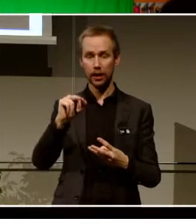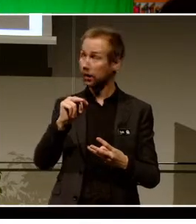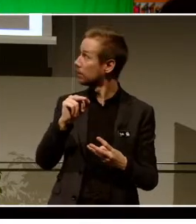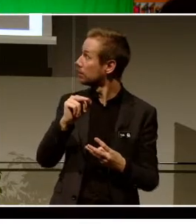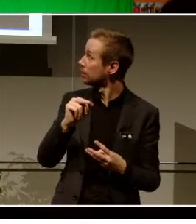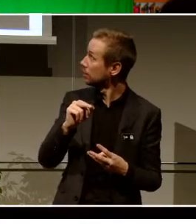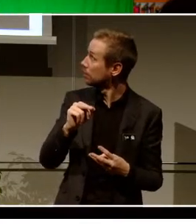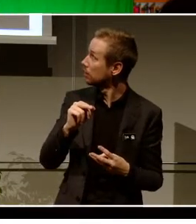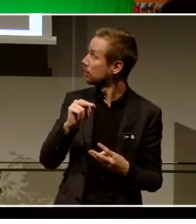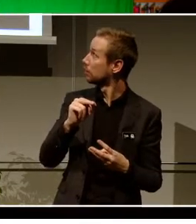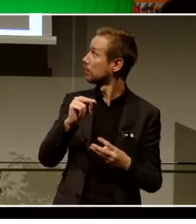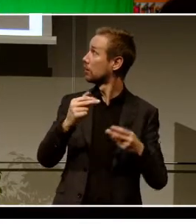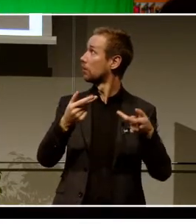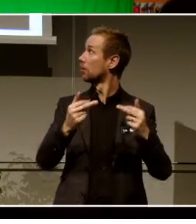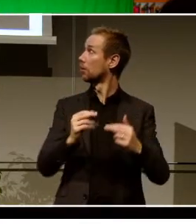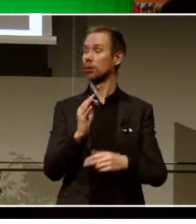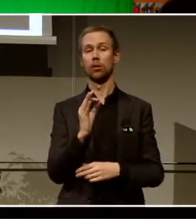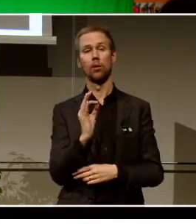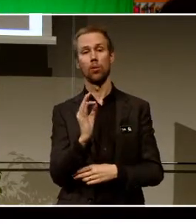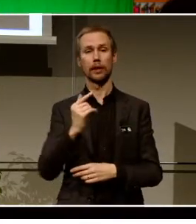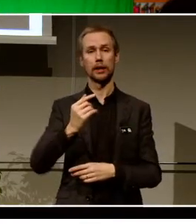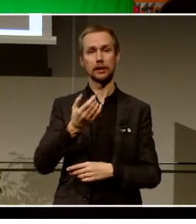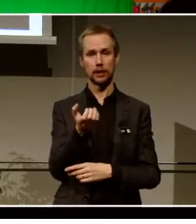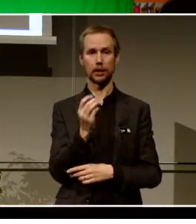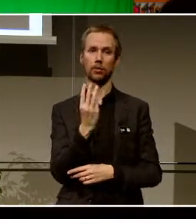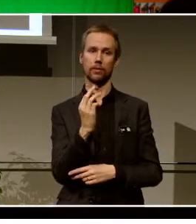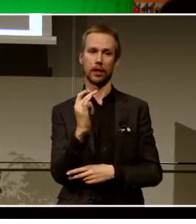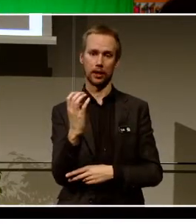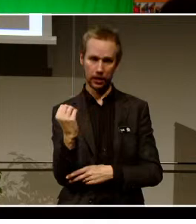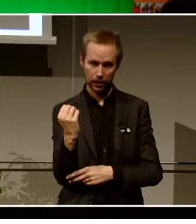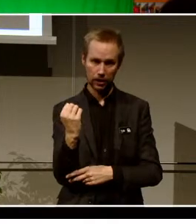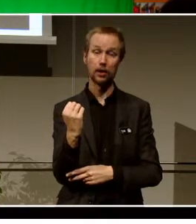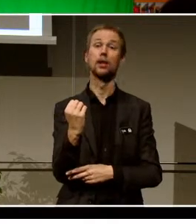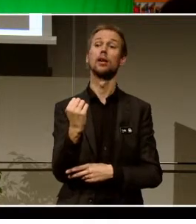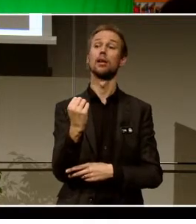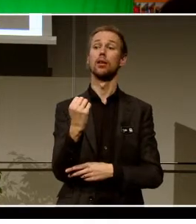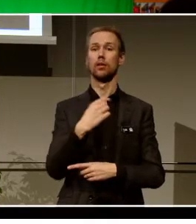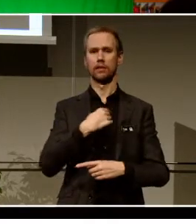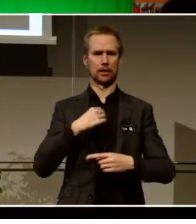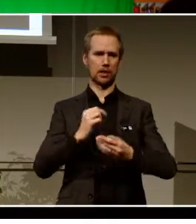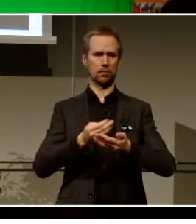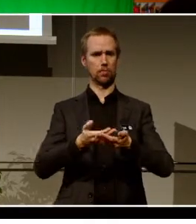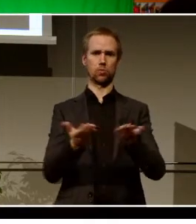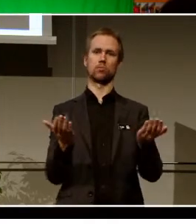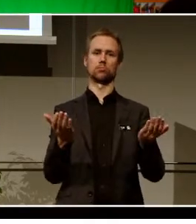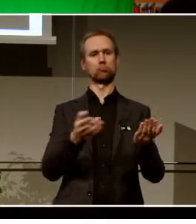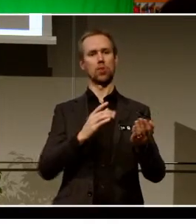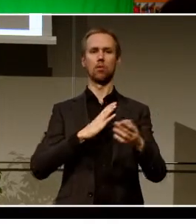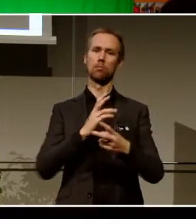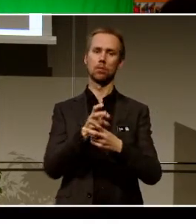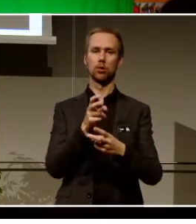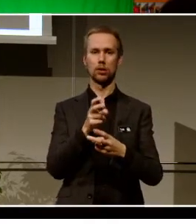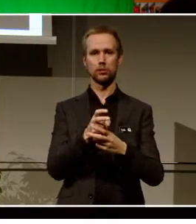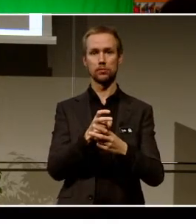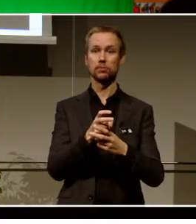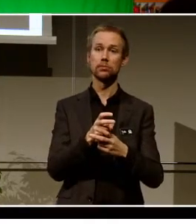För att visa på och erbjuda möjligheter att testa VR. Vi jobbar mycket